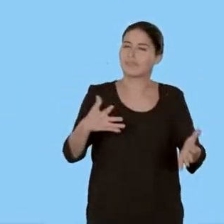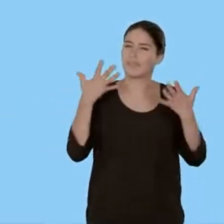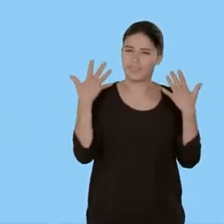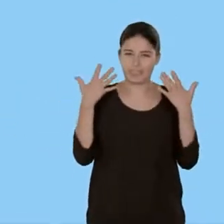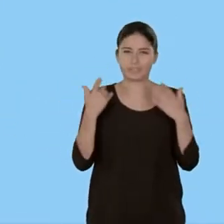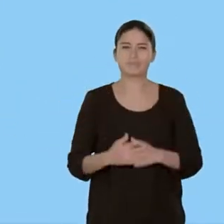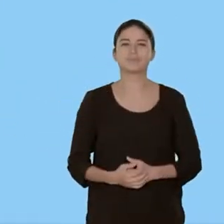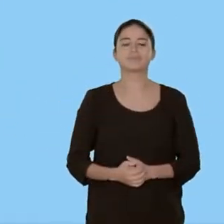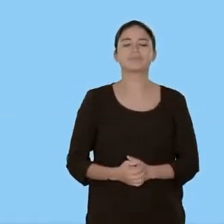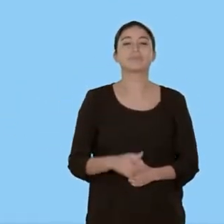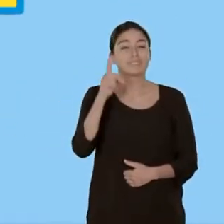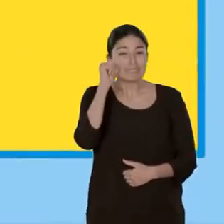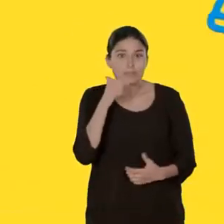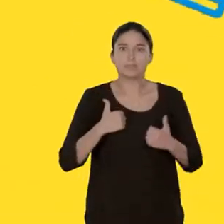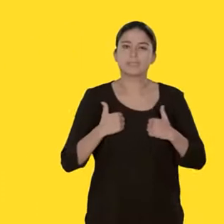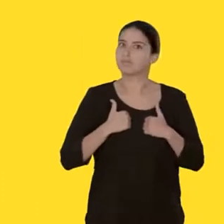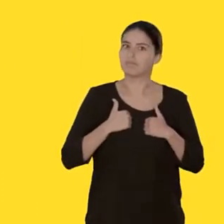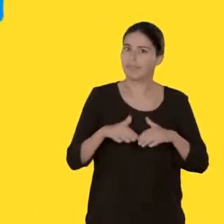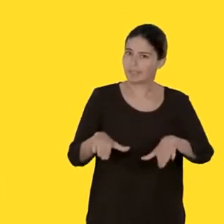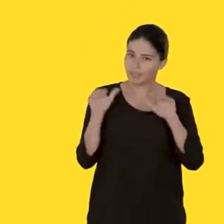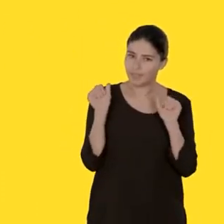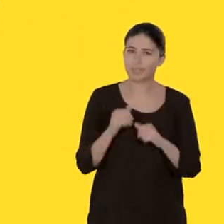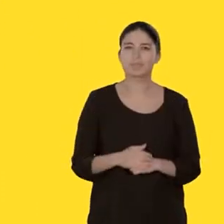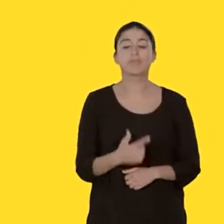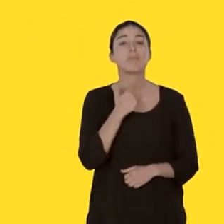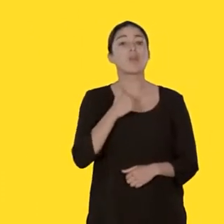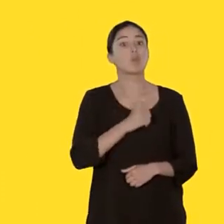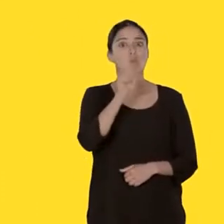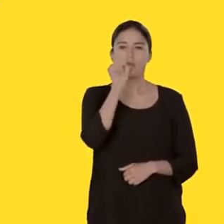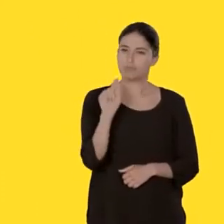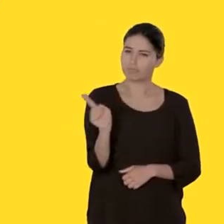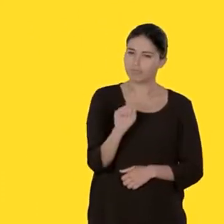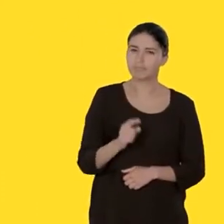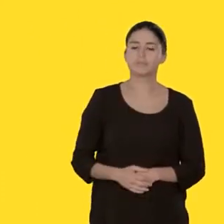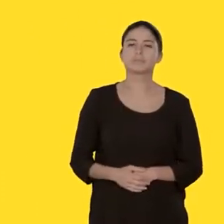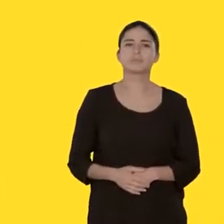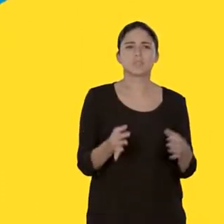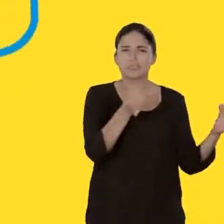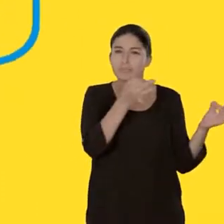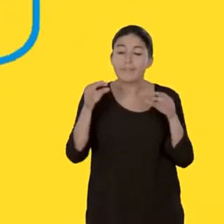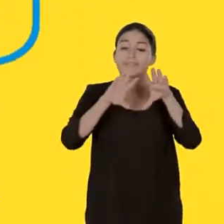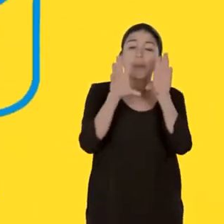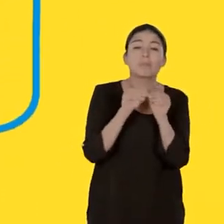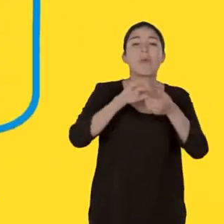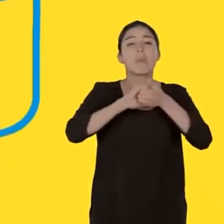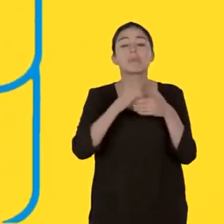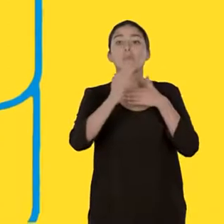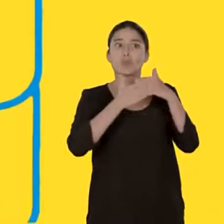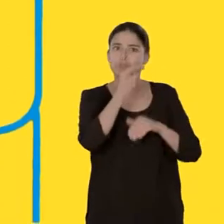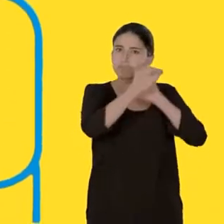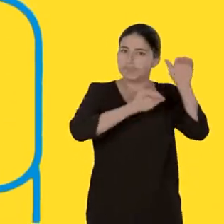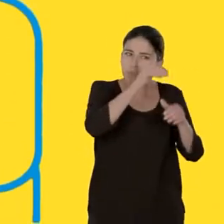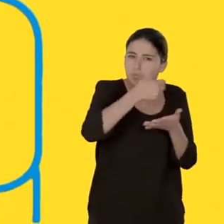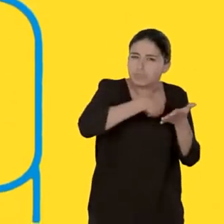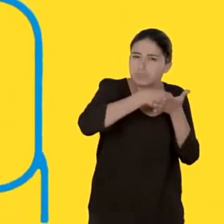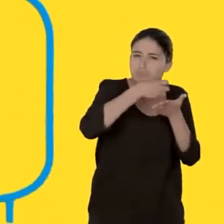Passez du temps dans un endroit frais. Évitez les efforts physiques. Ne buvez pas d'alcool. Prenez régulièrement des nouvelles de vos proches.